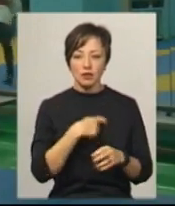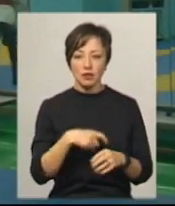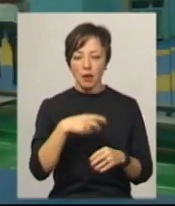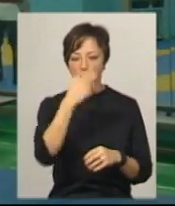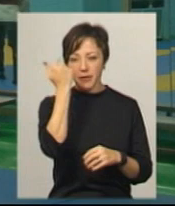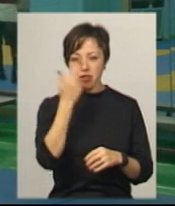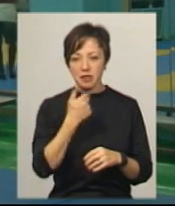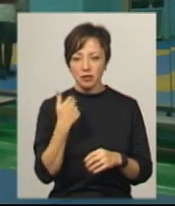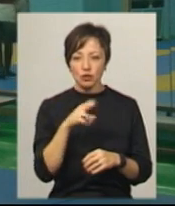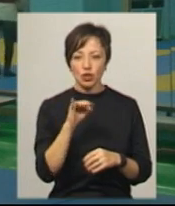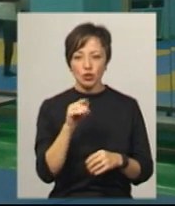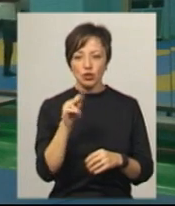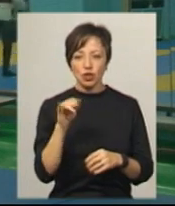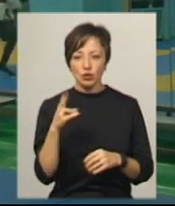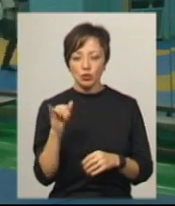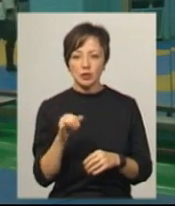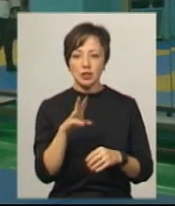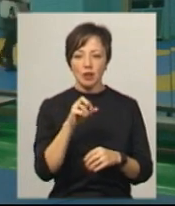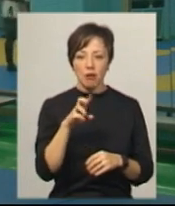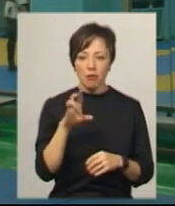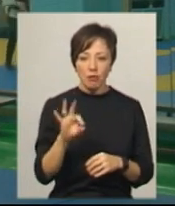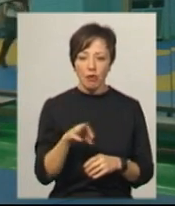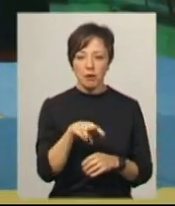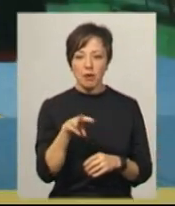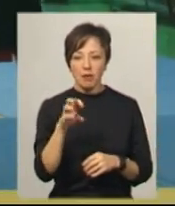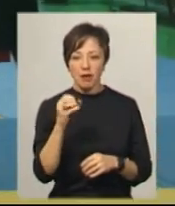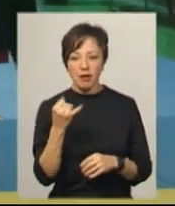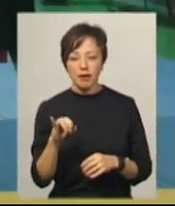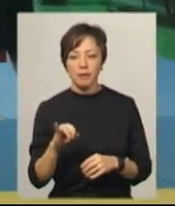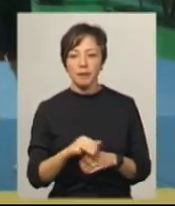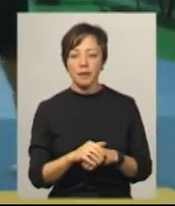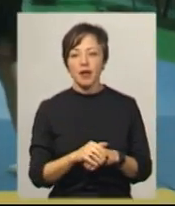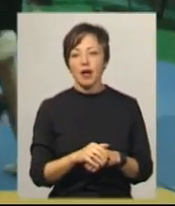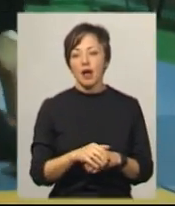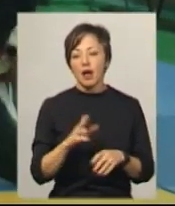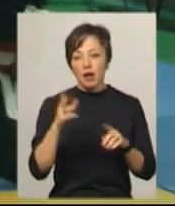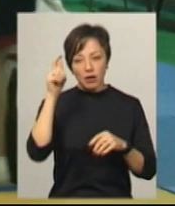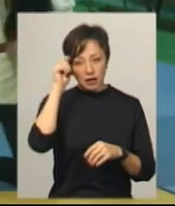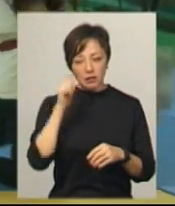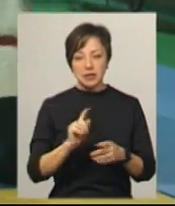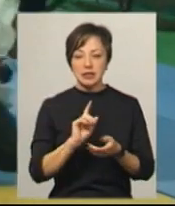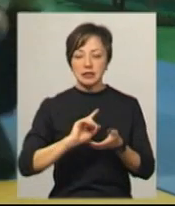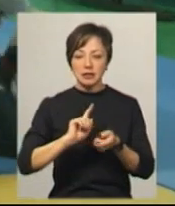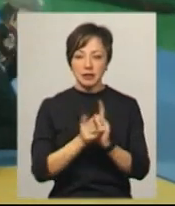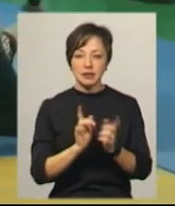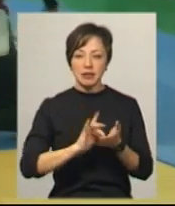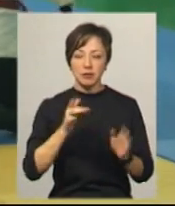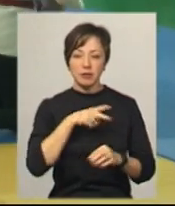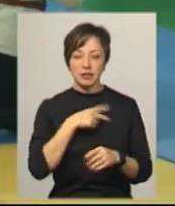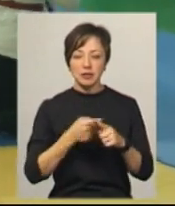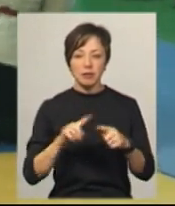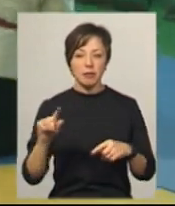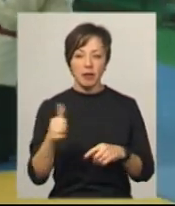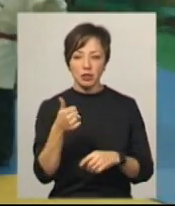джиоджизу, комбат джиоджизу, бойове самбо, хортинг, ММА. Андрій Крипанюк став срібно призерен чемпіону світу серед юнаків. Це перше